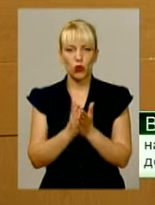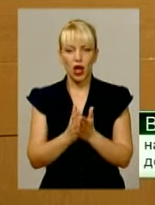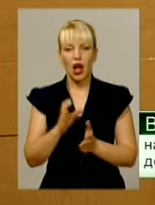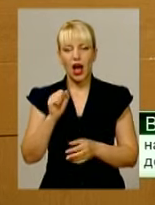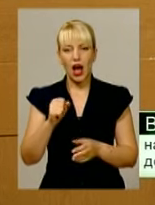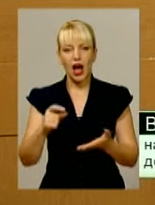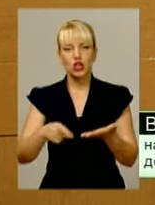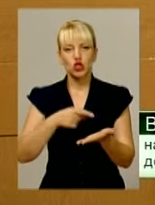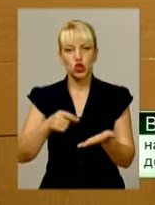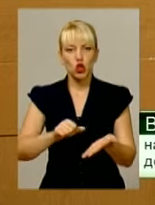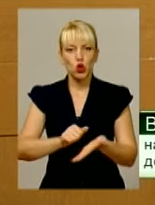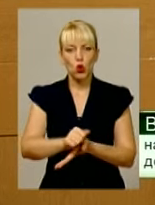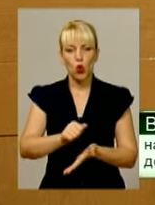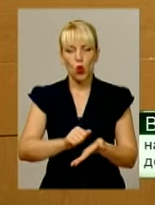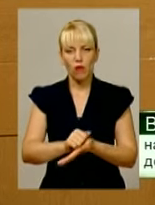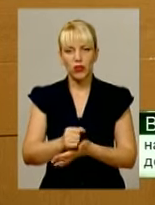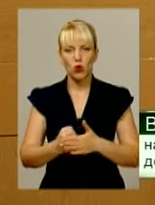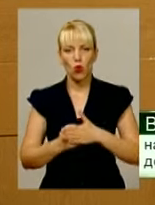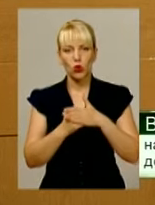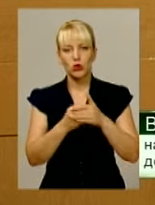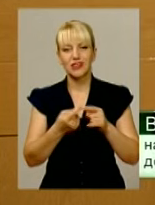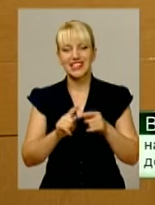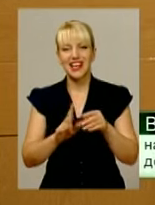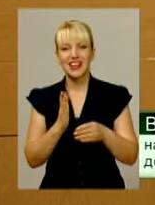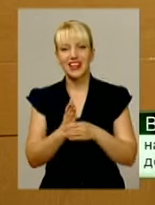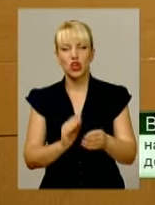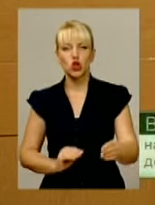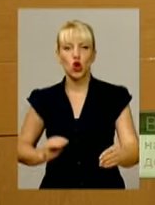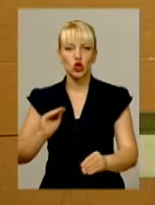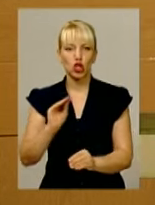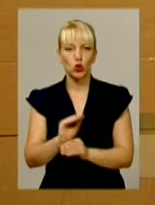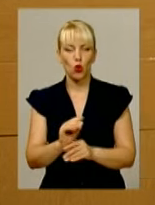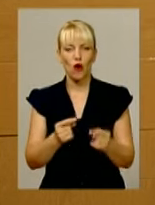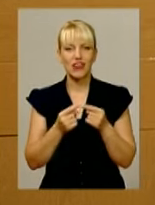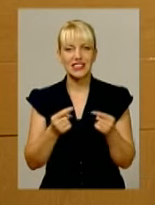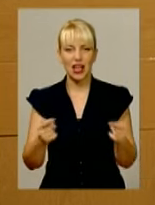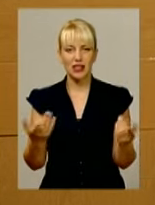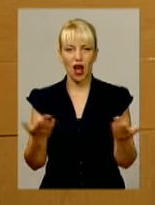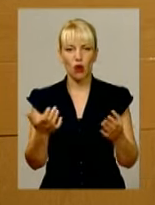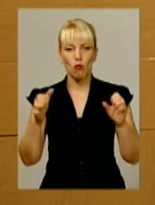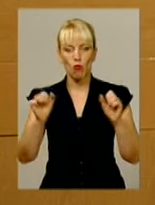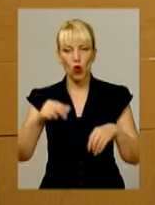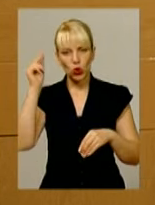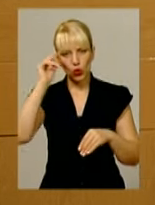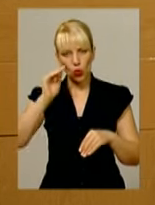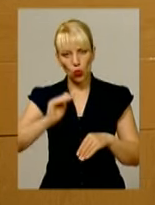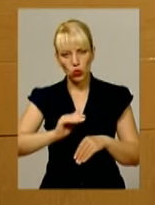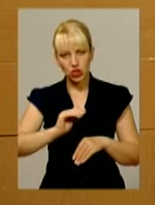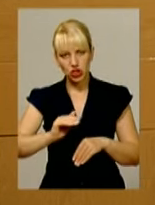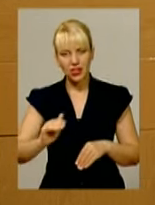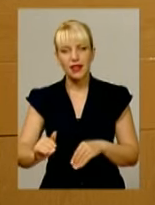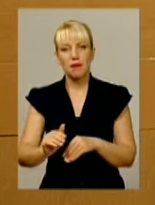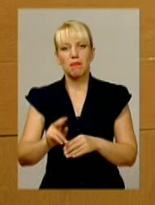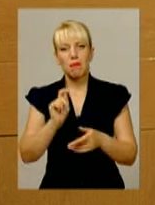А з още з друкованою основою, він якраз дає додатковий засіб, в якому може учень перевірити,